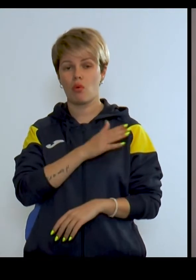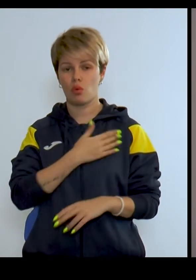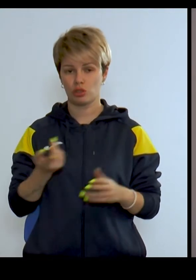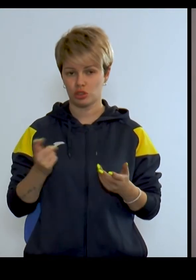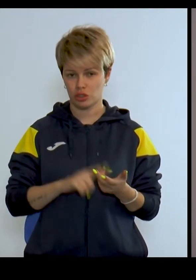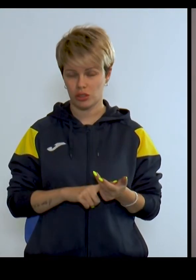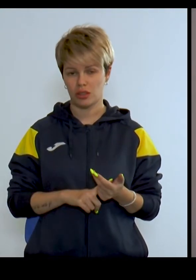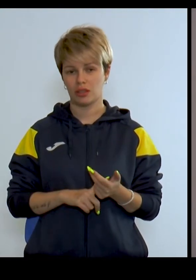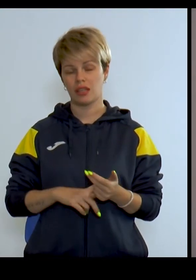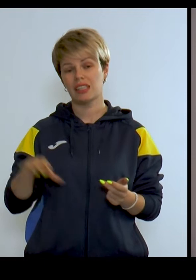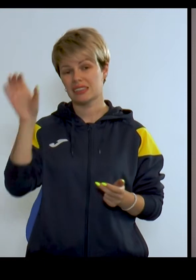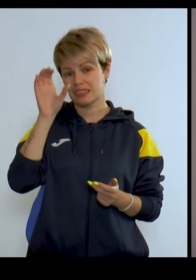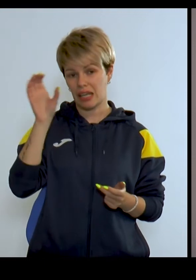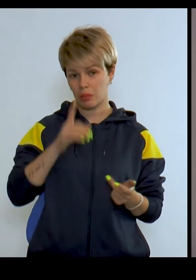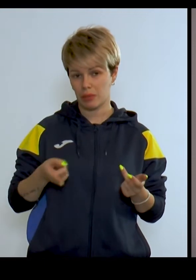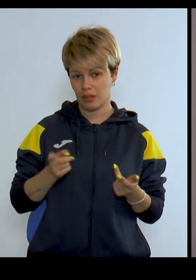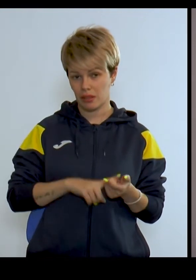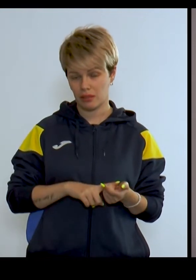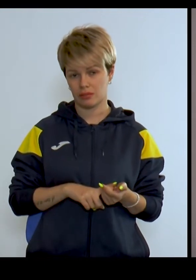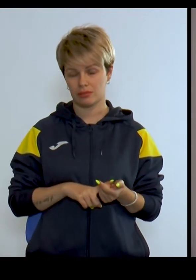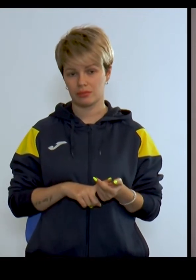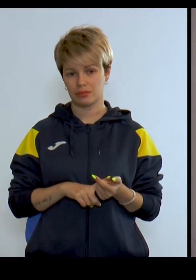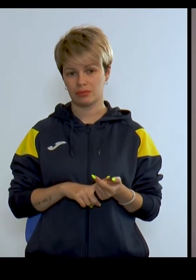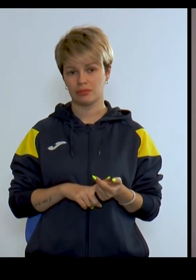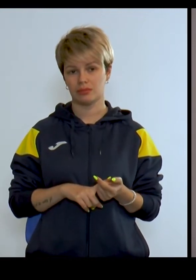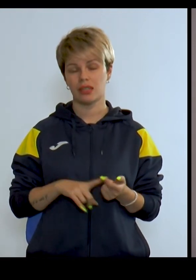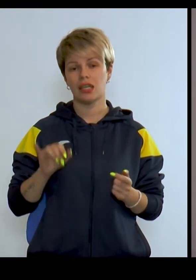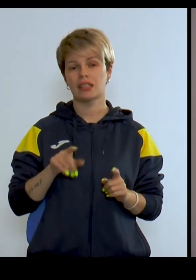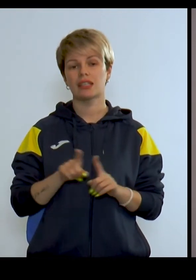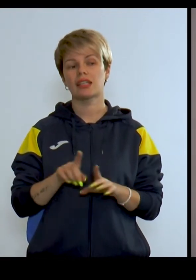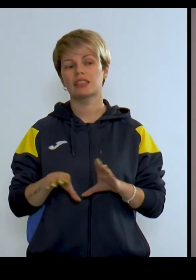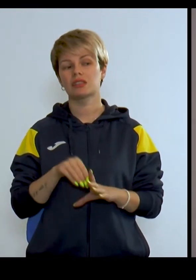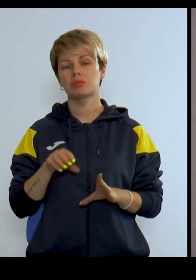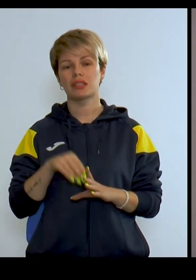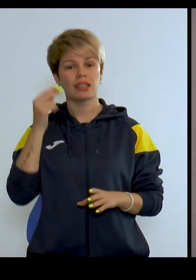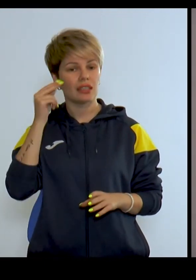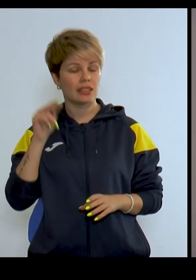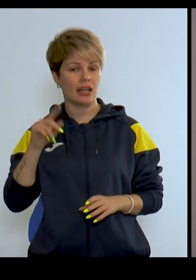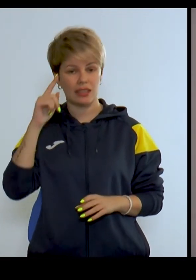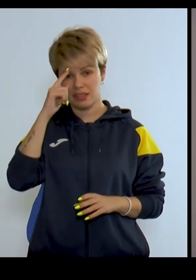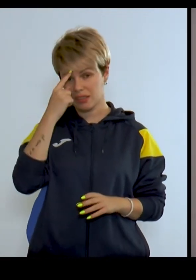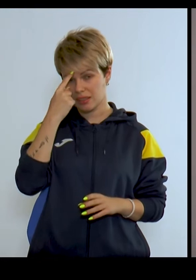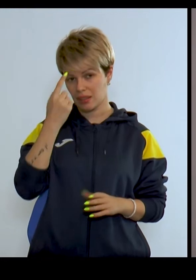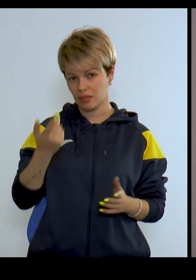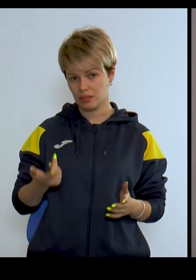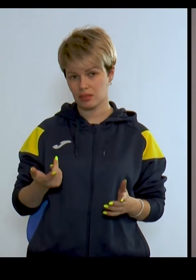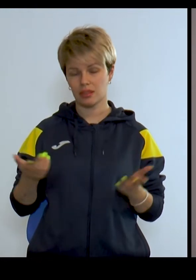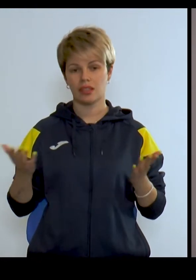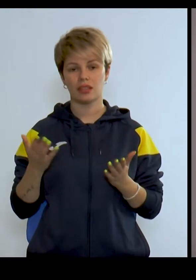Польщі, Сербія. Ну і є такі збірні, як Китай, Індія,